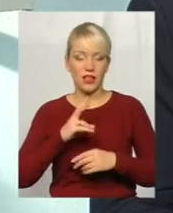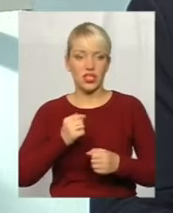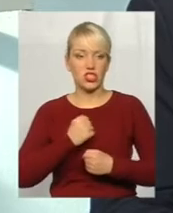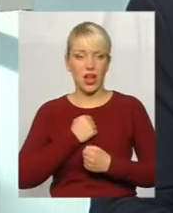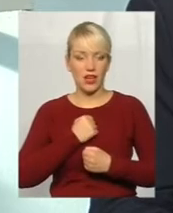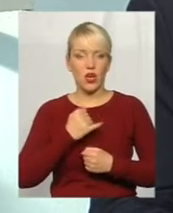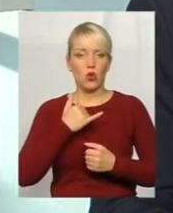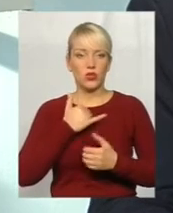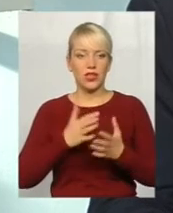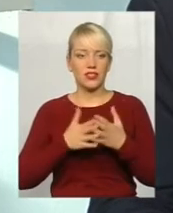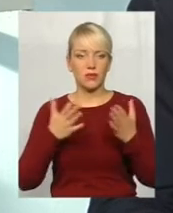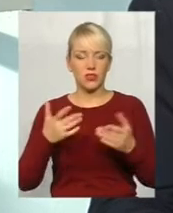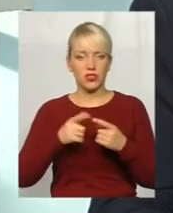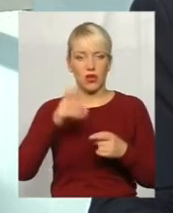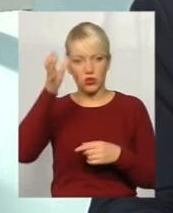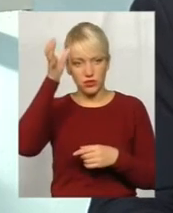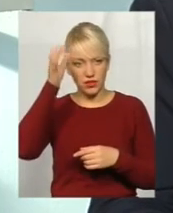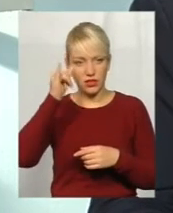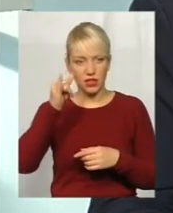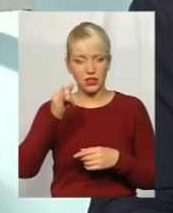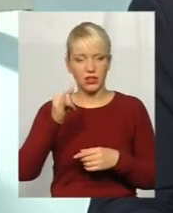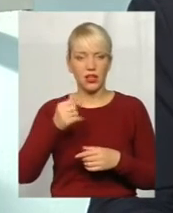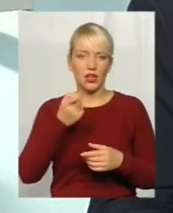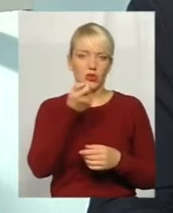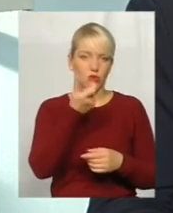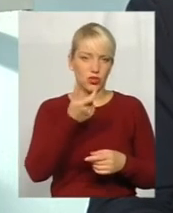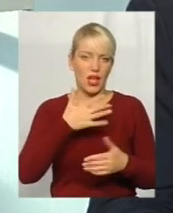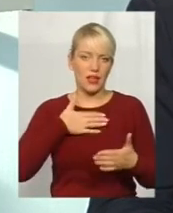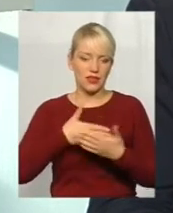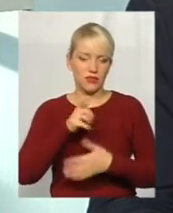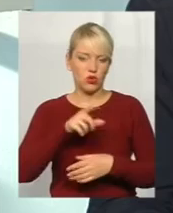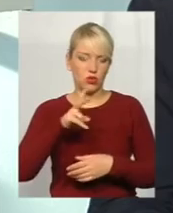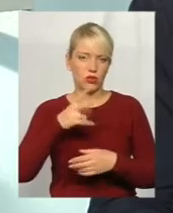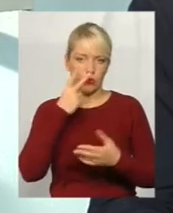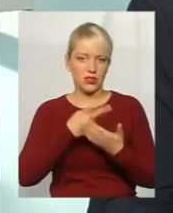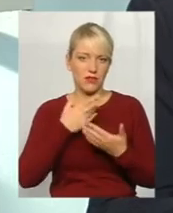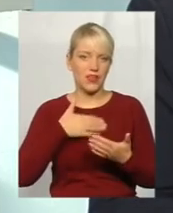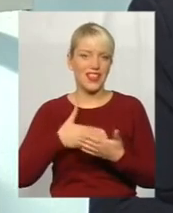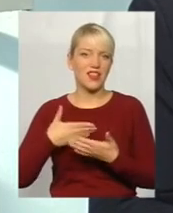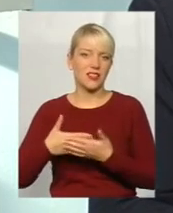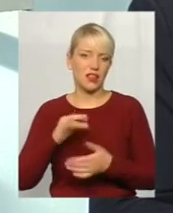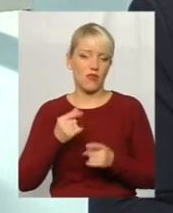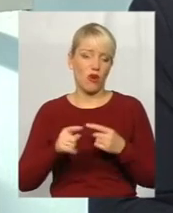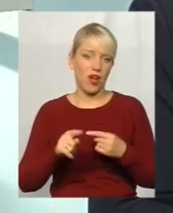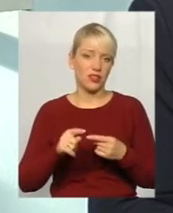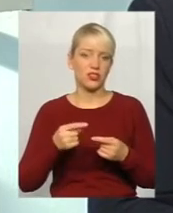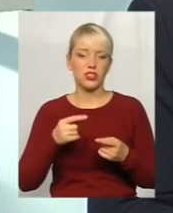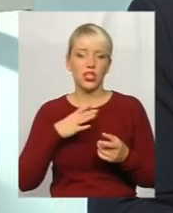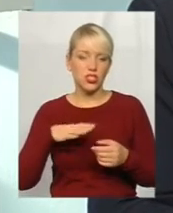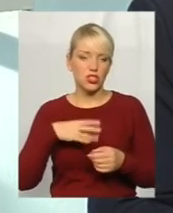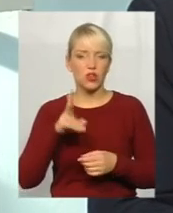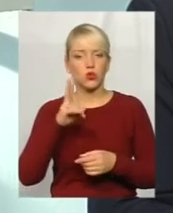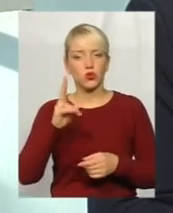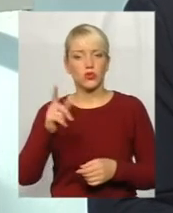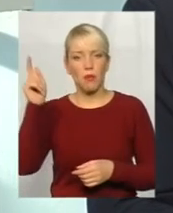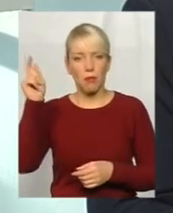жаль, в нас в більшості цього світа, і там пару активних людей проявили ініціативу. Остальна категорія людей чекає, чи хтось прийде